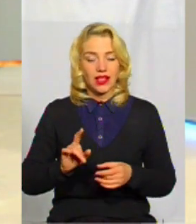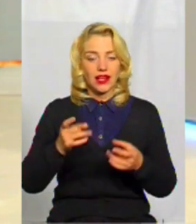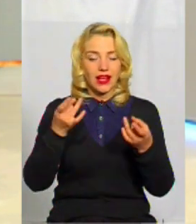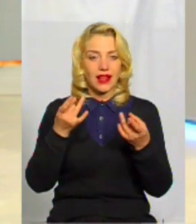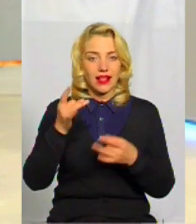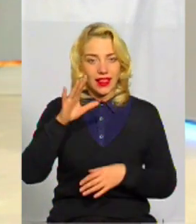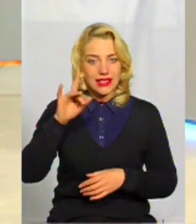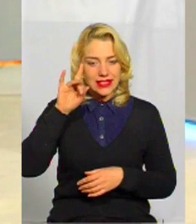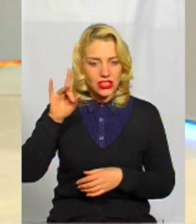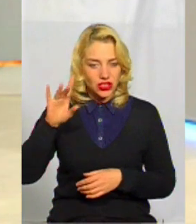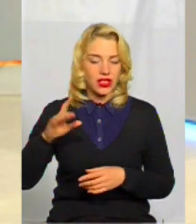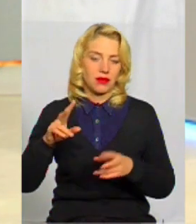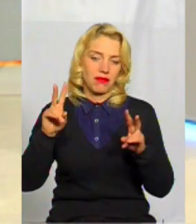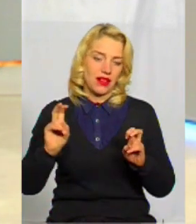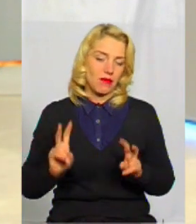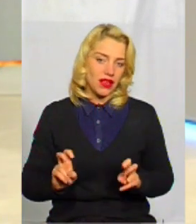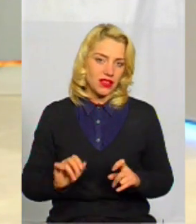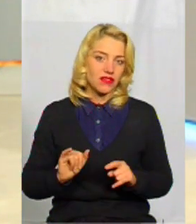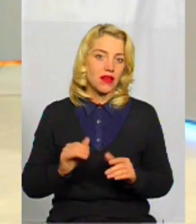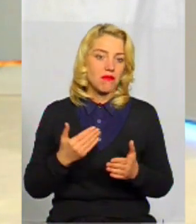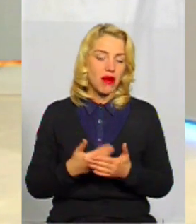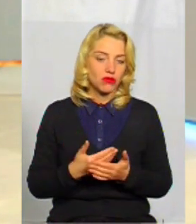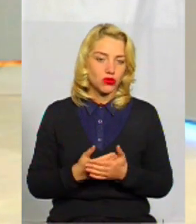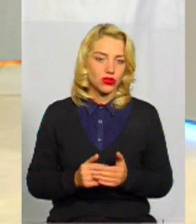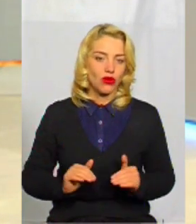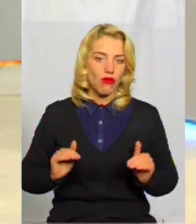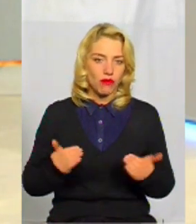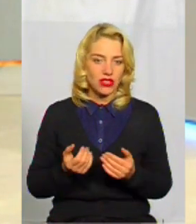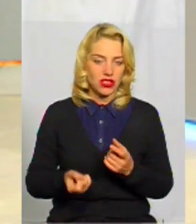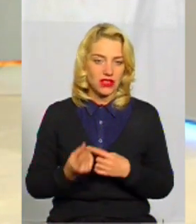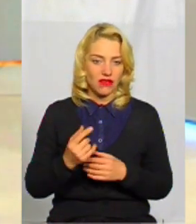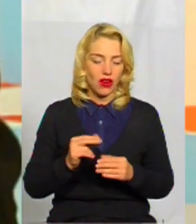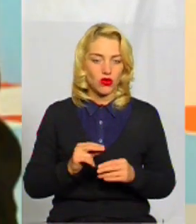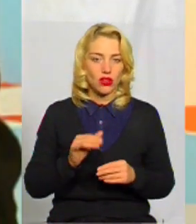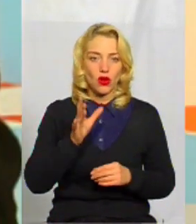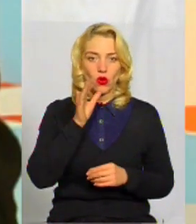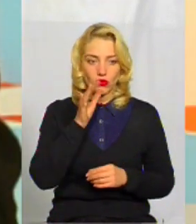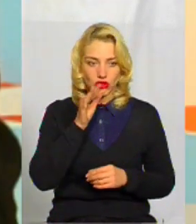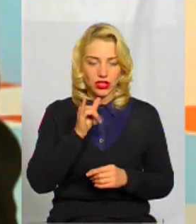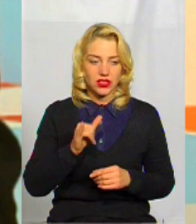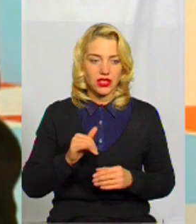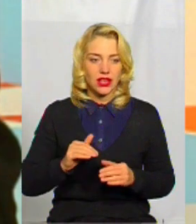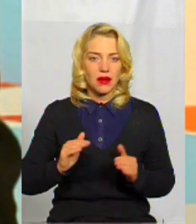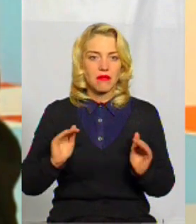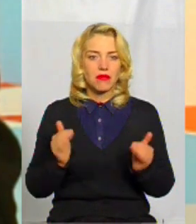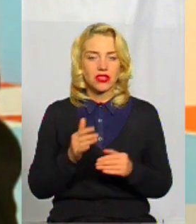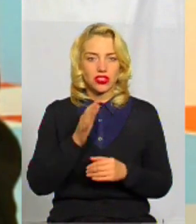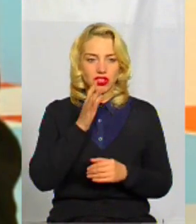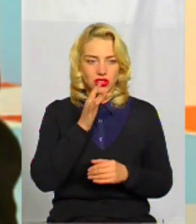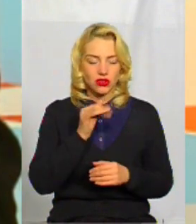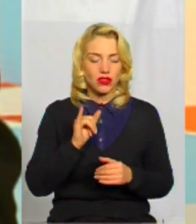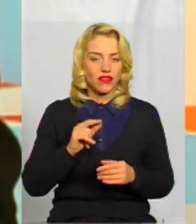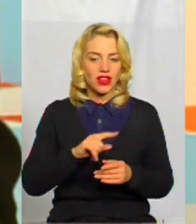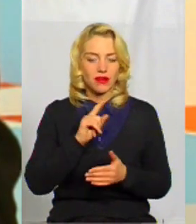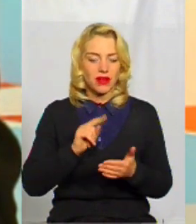предметів. І, мабуть, обмеженість з'являється в часі. Тобто, діти мають менше часу. І тут дуже велике